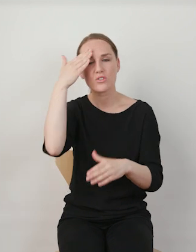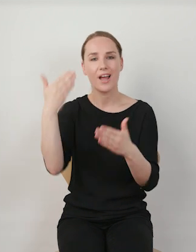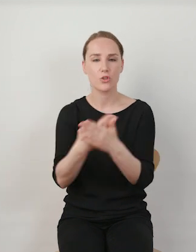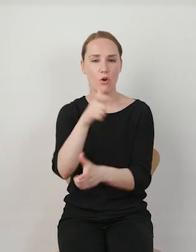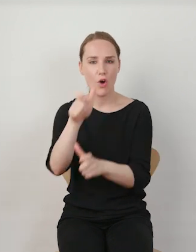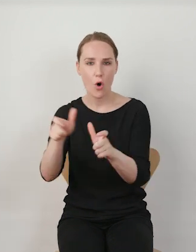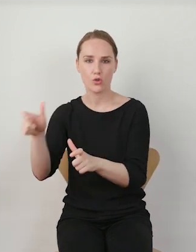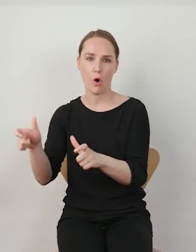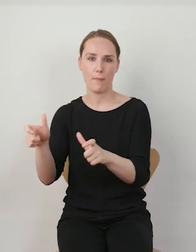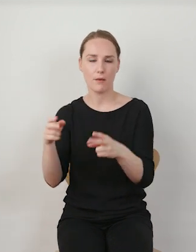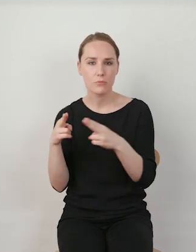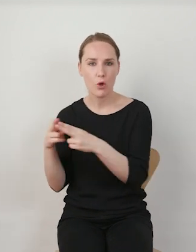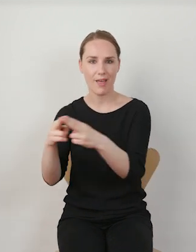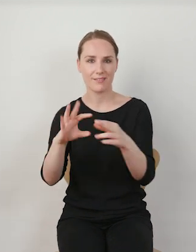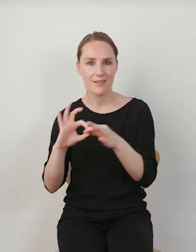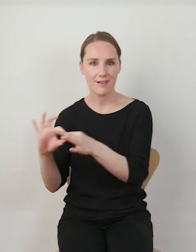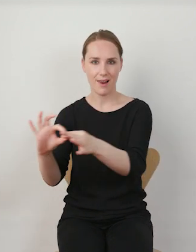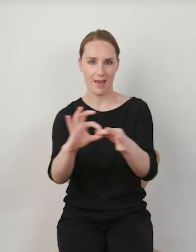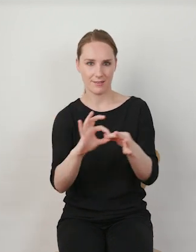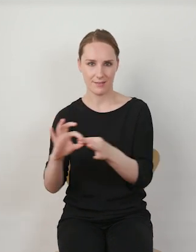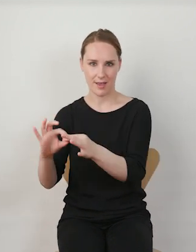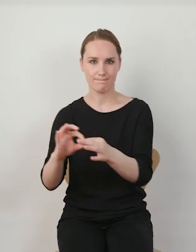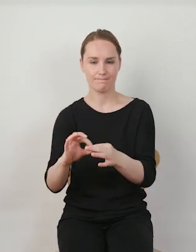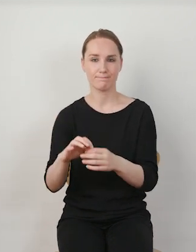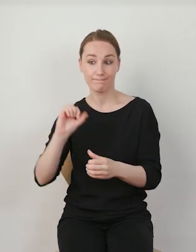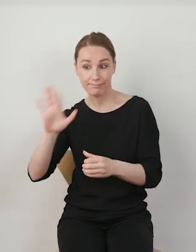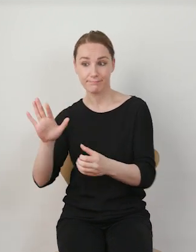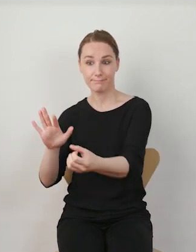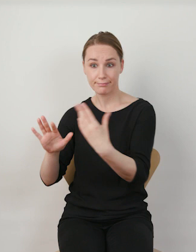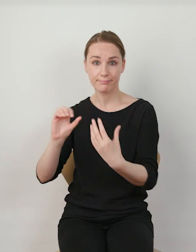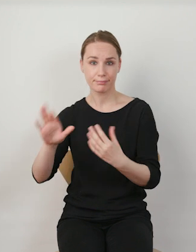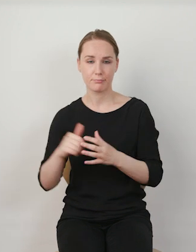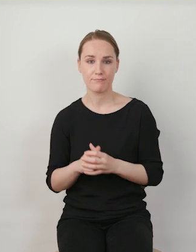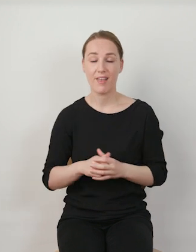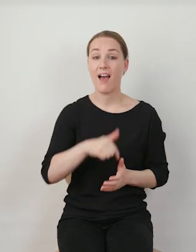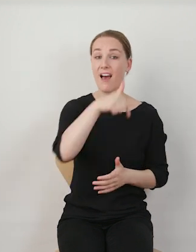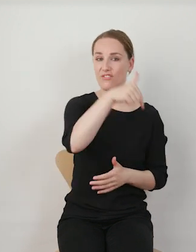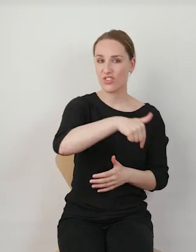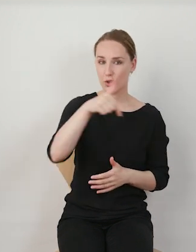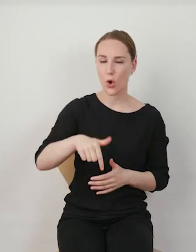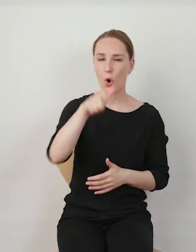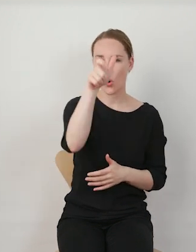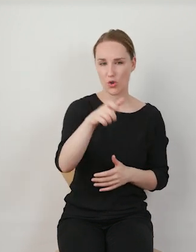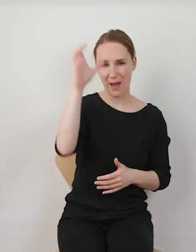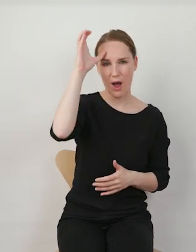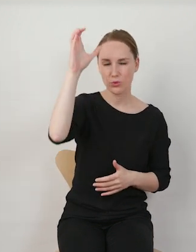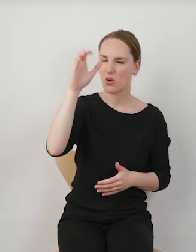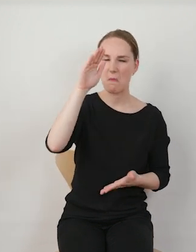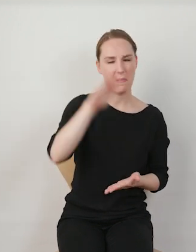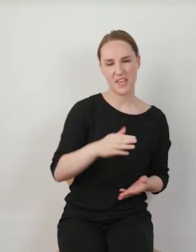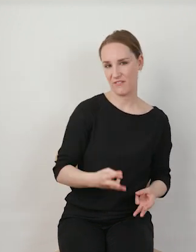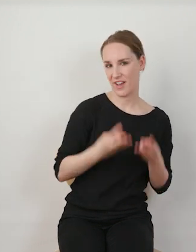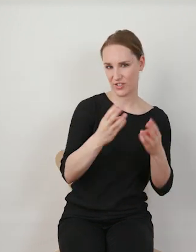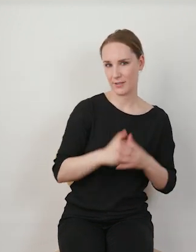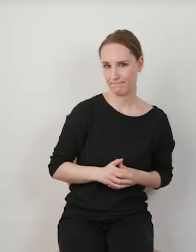nawiązujemy z nimi jakąś relację, wchodzimy w interakcje. Natomiast na TikToku rola twórcy schodzi na drugi plan,